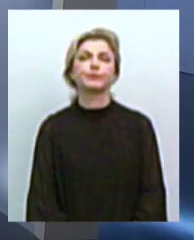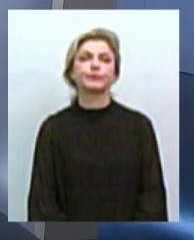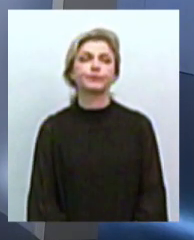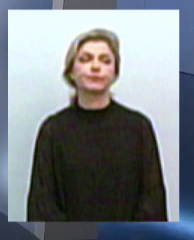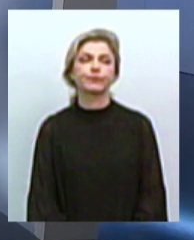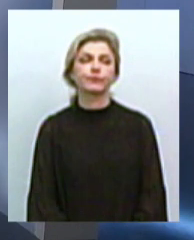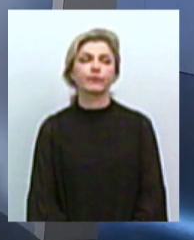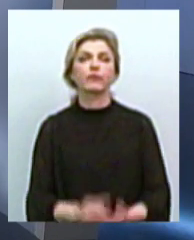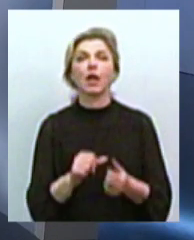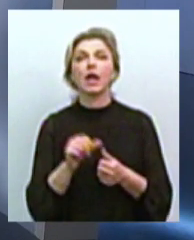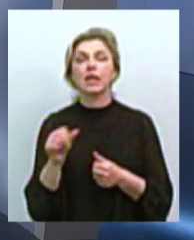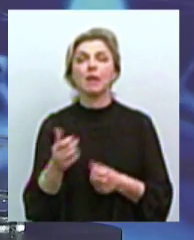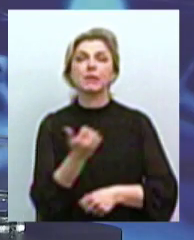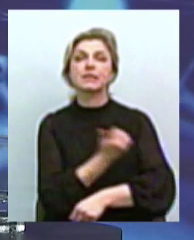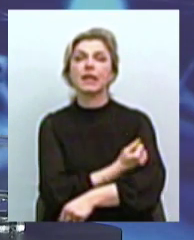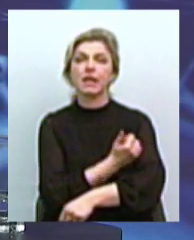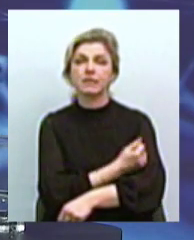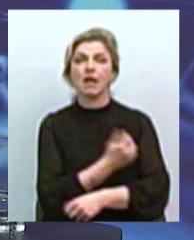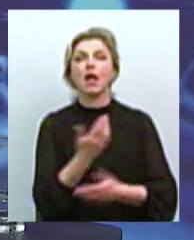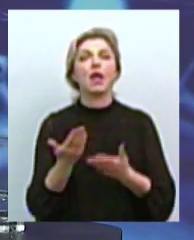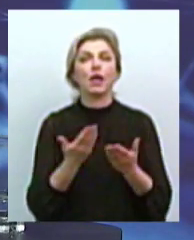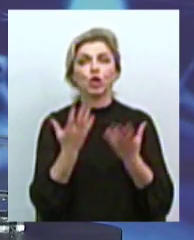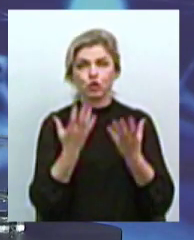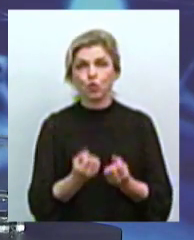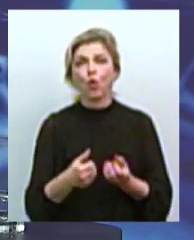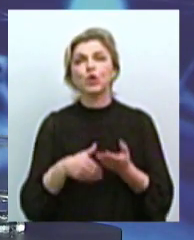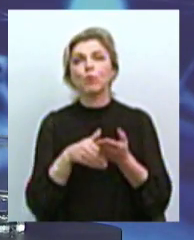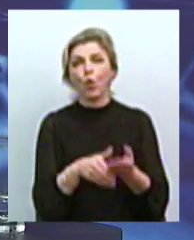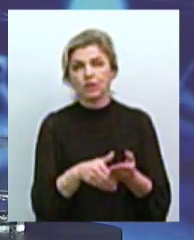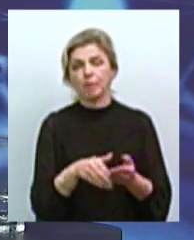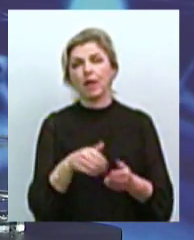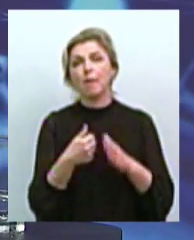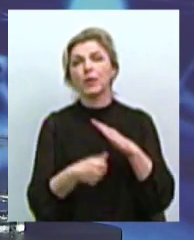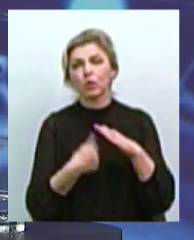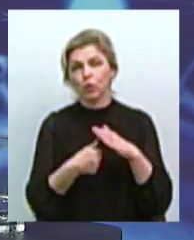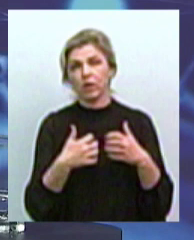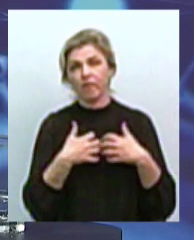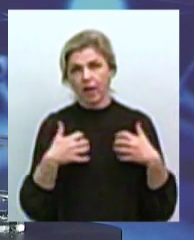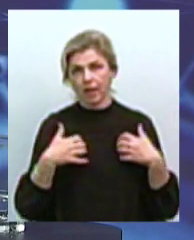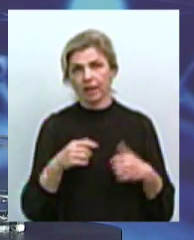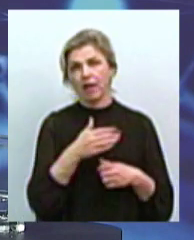Крім стерилізації, які ще способи допомоги безпритульним тваринам ви використовуєте?